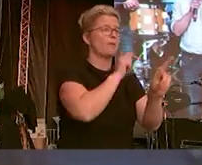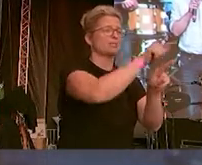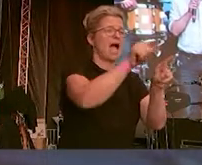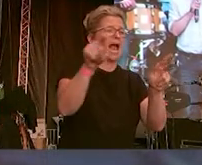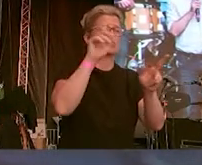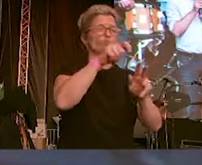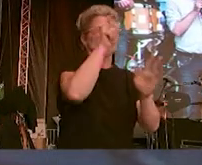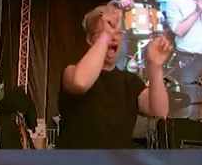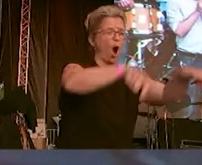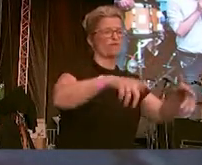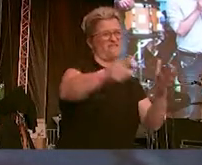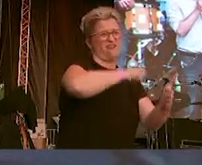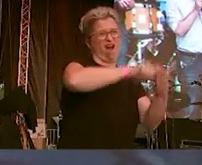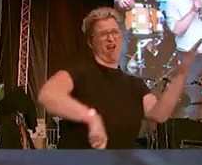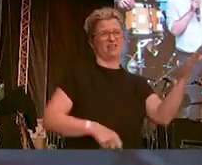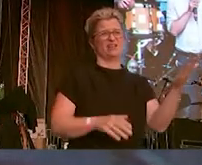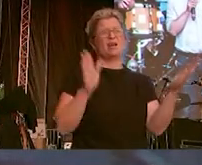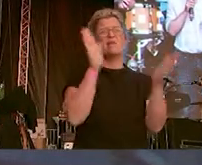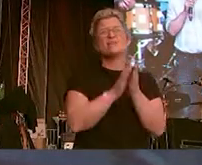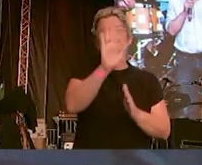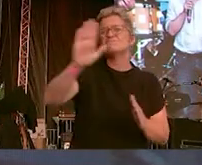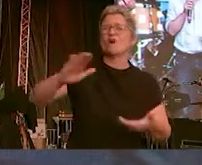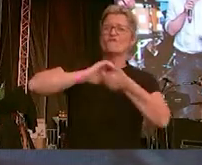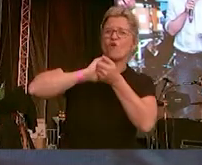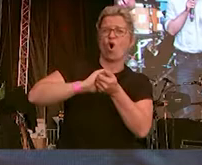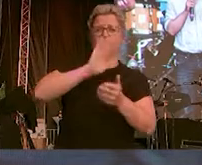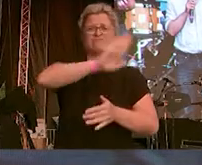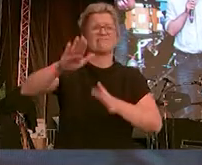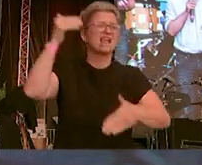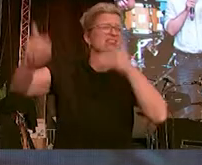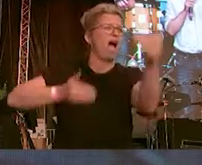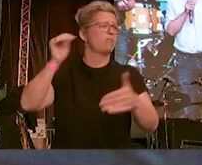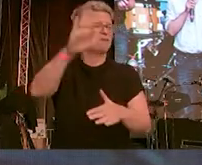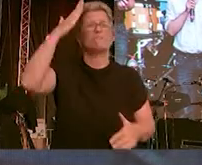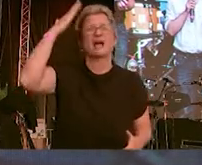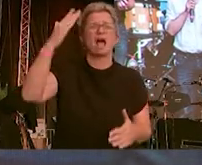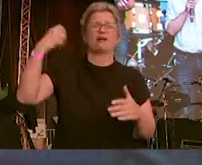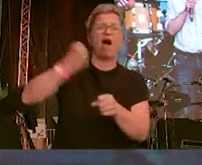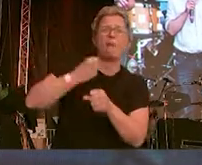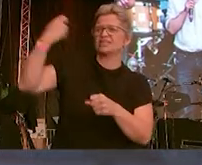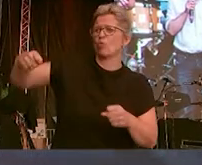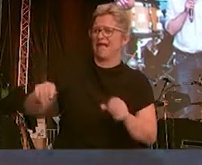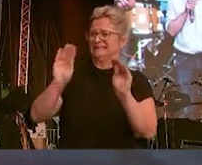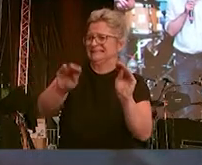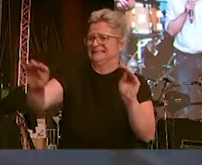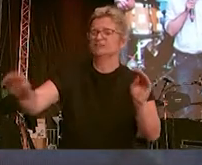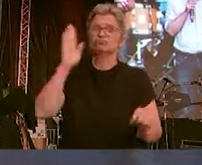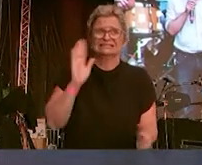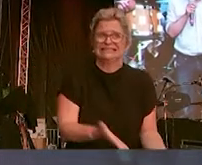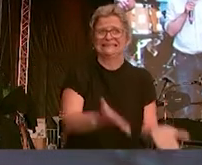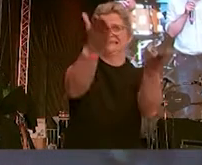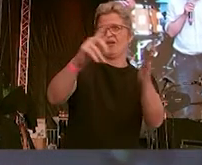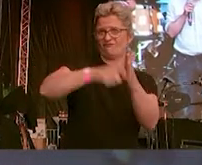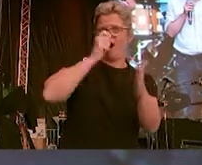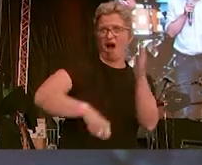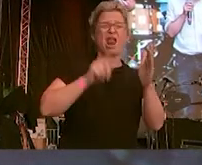Deswegen bitte rufen Sie Ihre Freunde, Ihre Nachbarn, Ihre Bekannten, Ihre Arbeitskollegen auf, erstens wählen zu gehen und